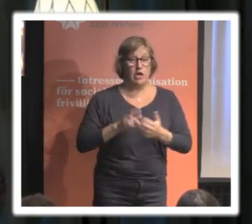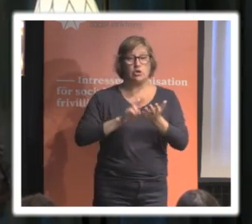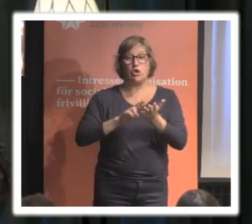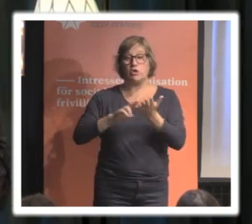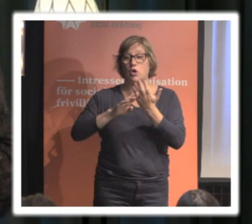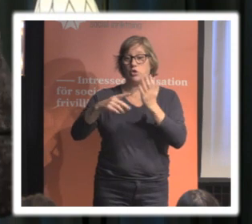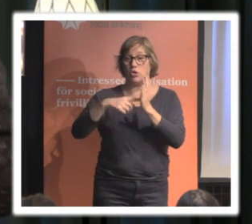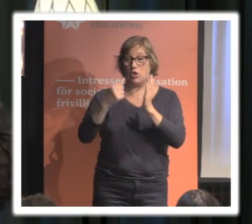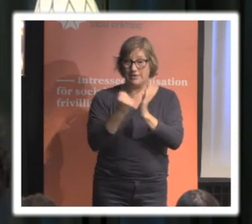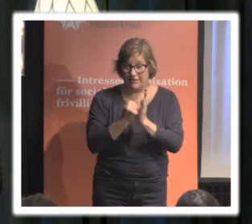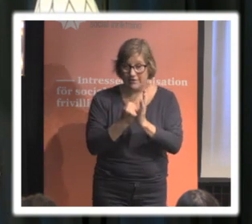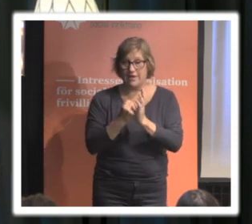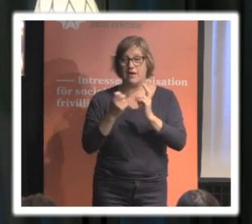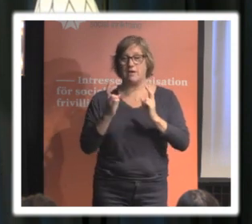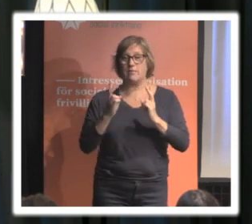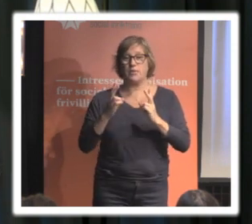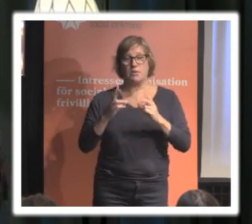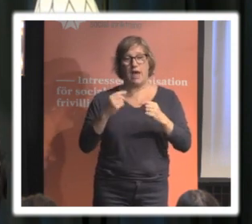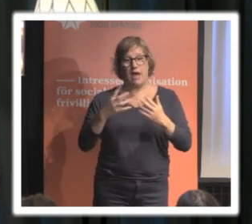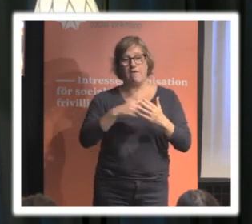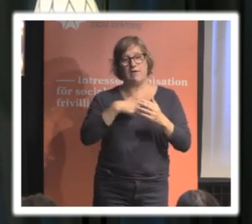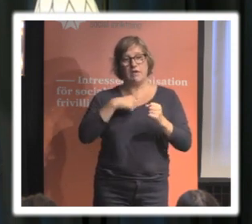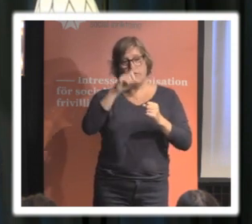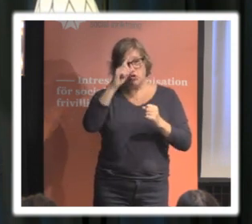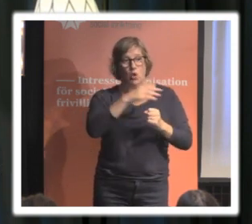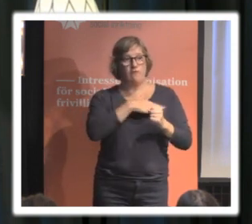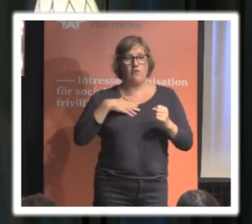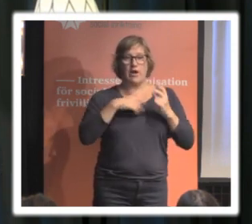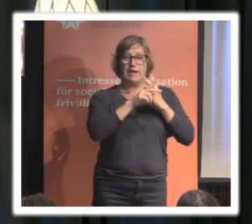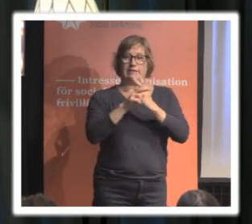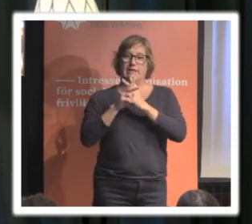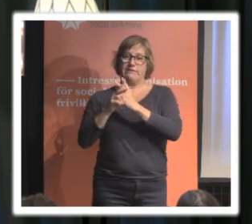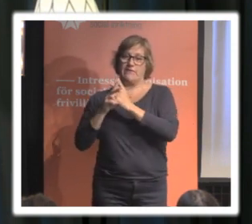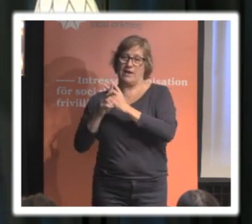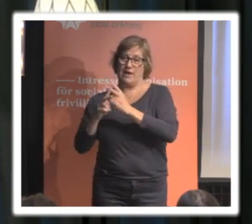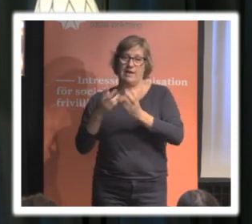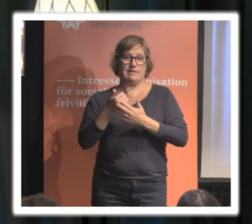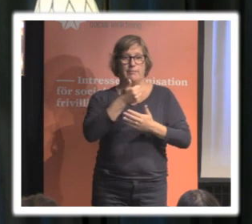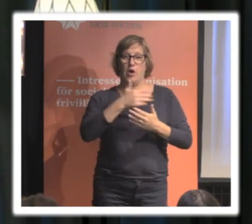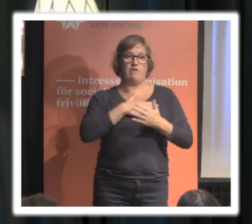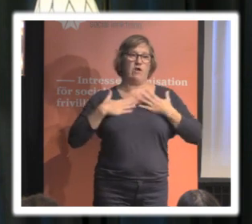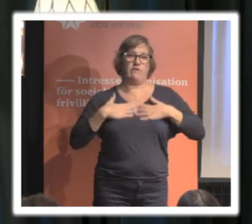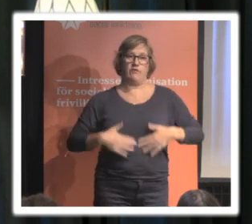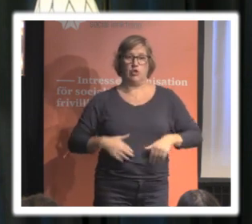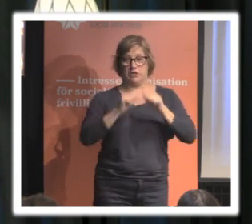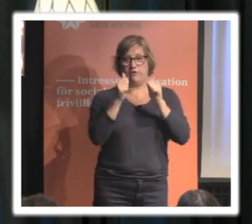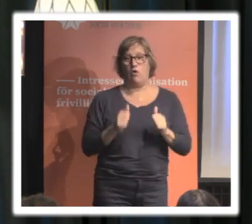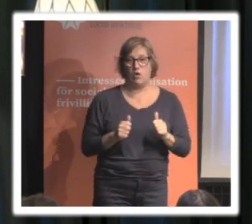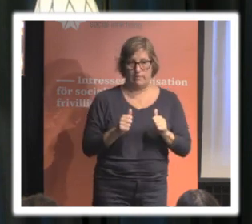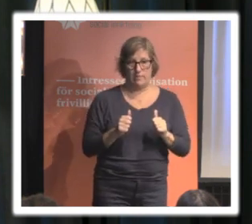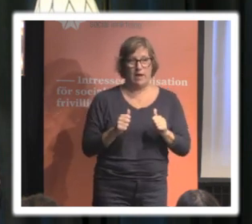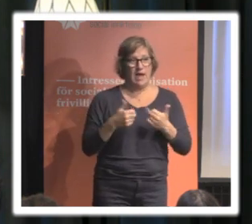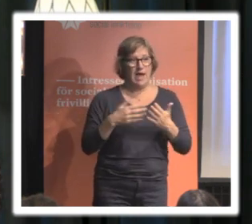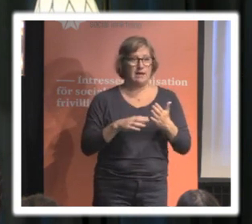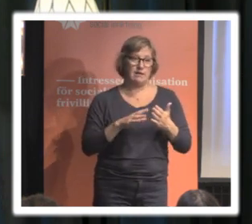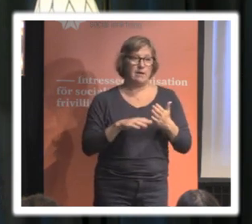Dataskyddslagstiftningen bottnar också i förståelsen om att våra identiteter är något mer än bara vår fysiska form och något mer än de vi